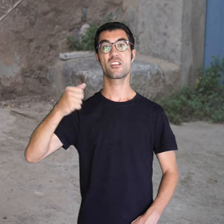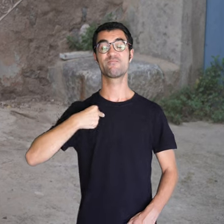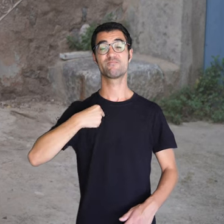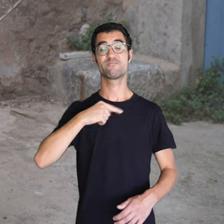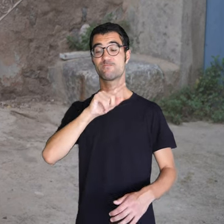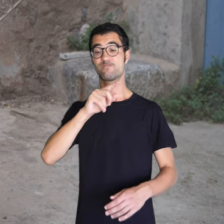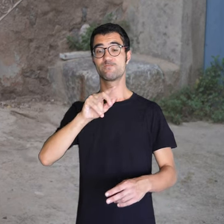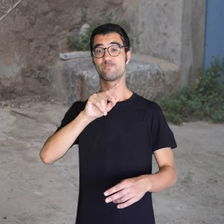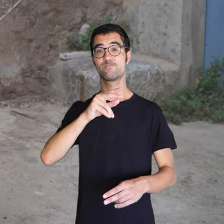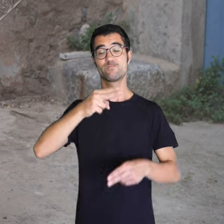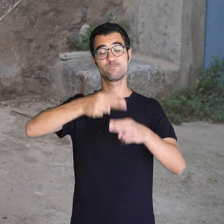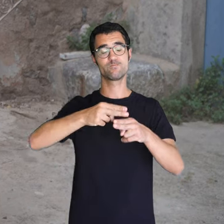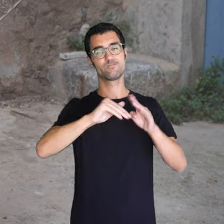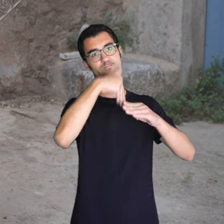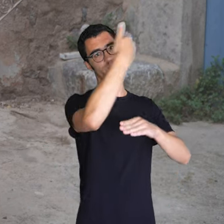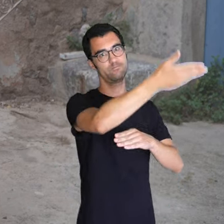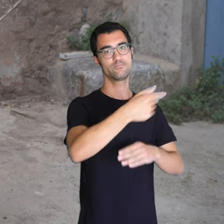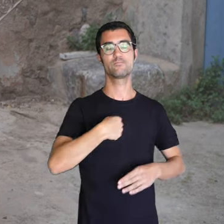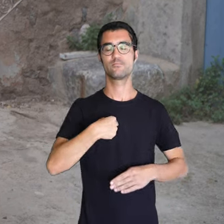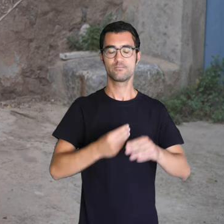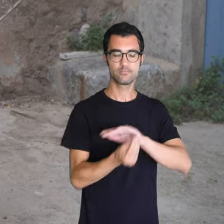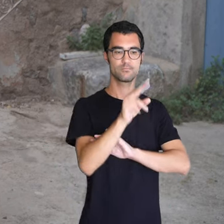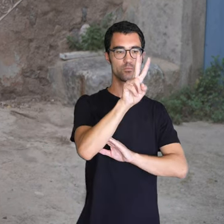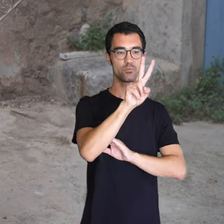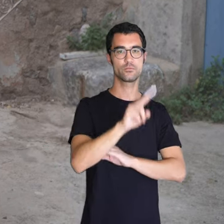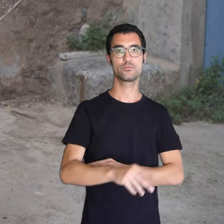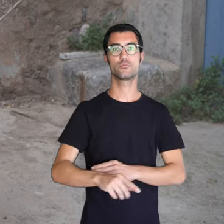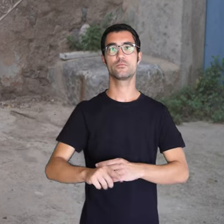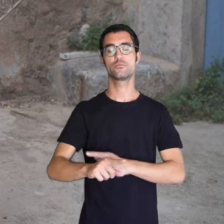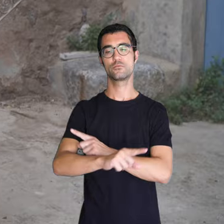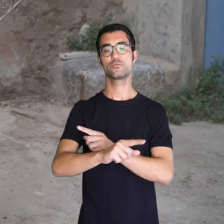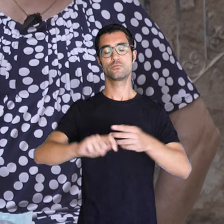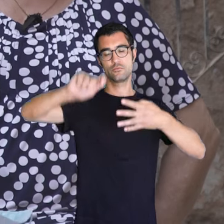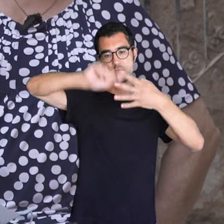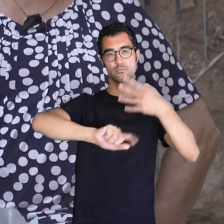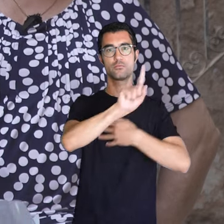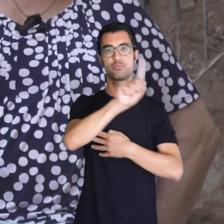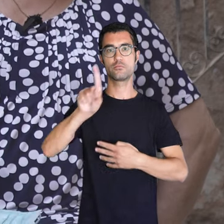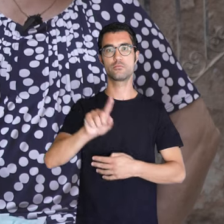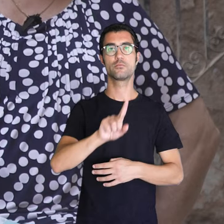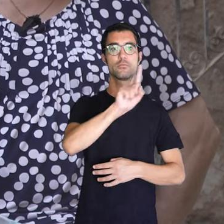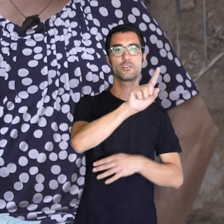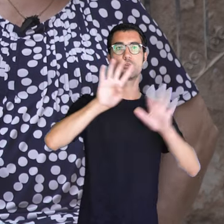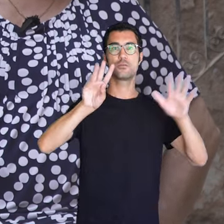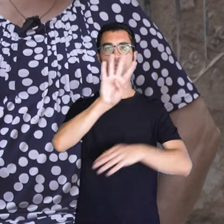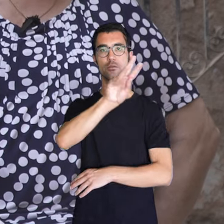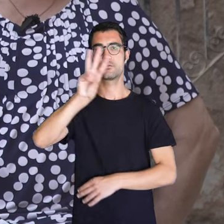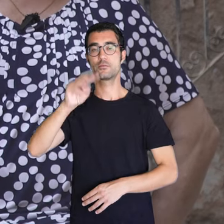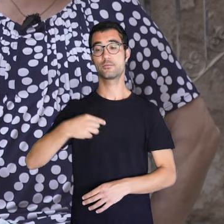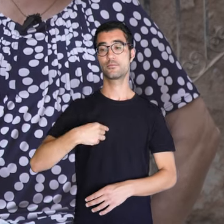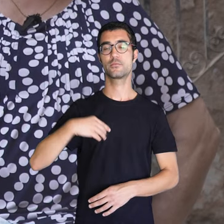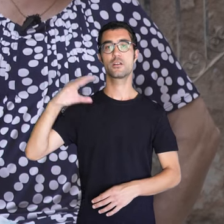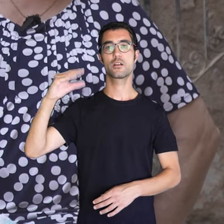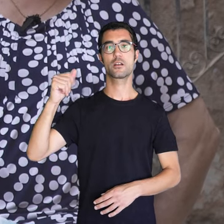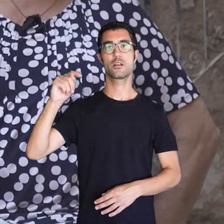de 1943, el novembre del 43. Som la Catalina Moná, del Port de Solla,